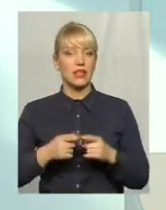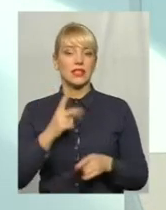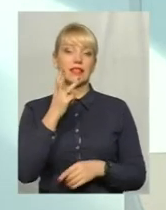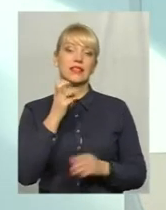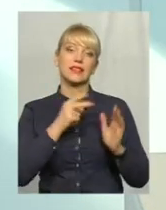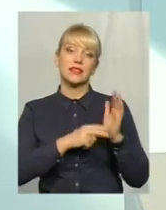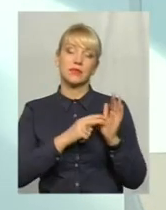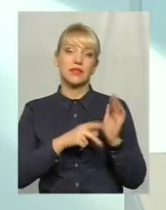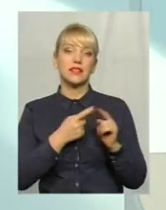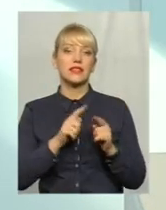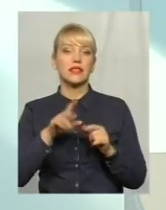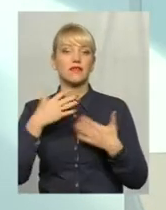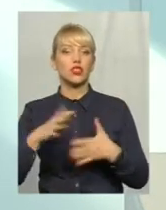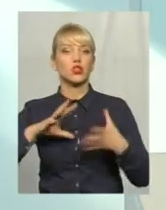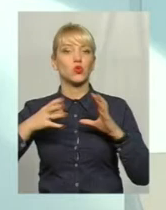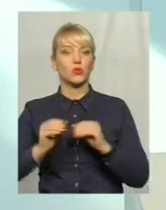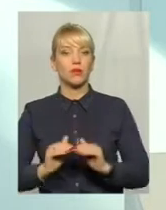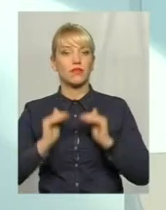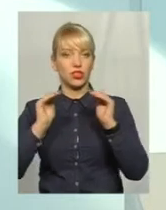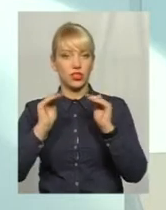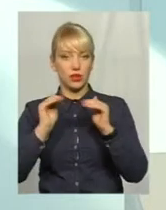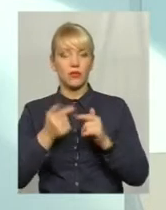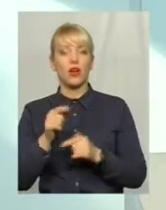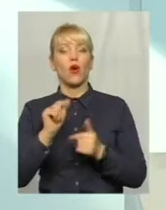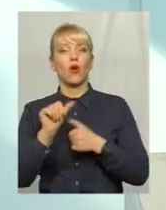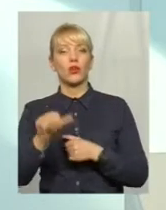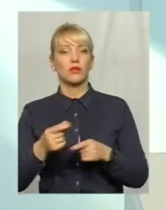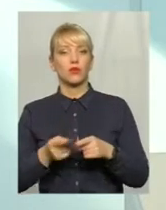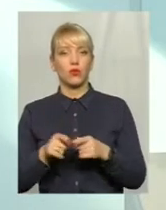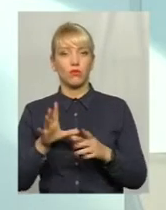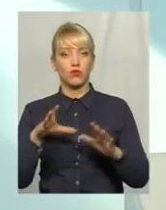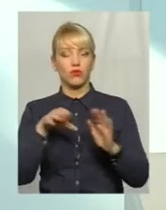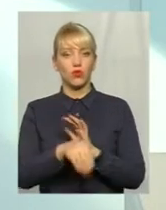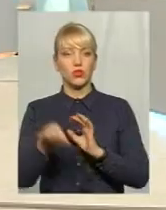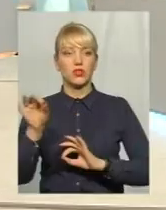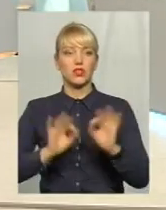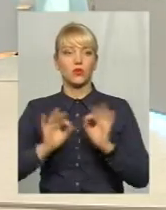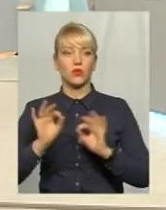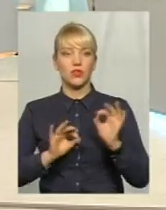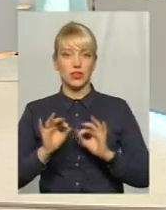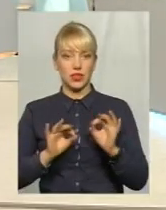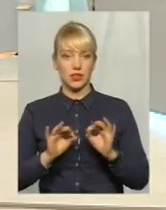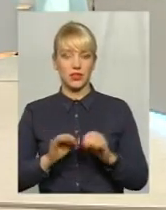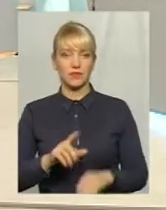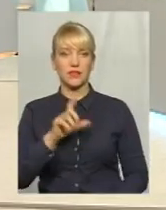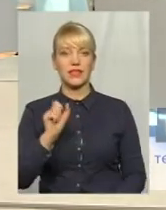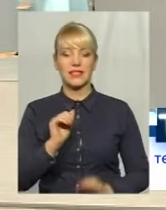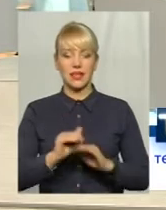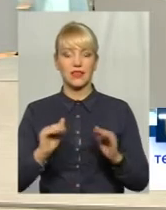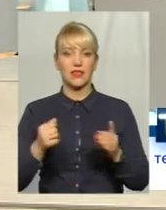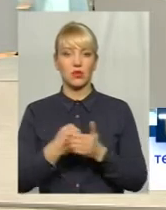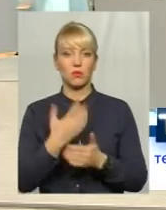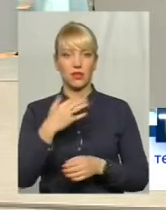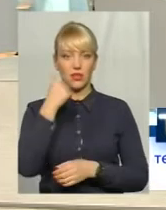це вже сума вища. Крім того, будуть вводитись коефіцієнти, скажімо так, за дітей до 5